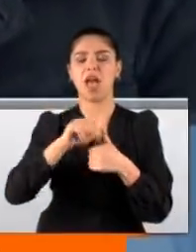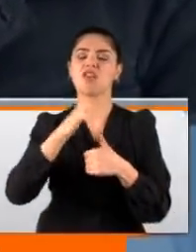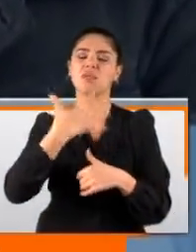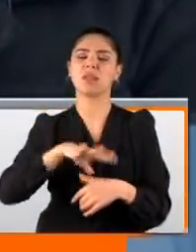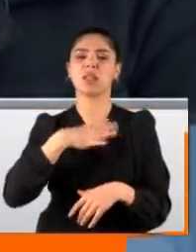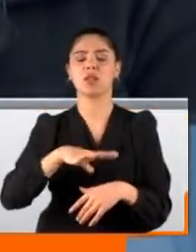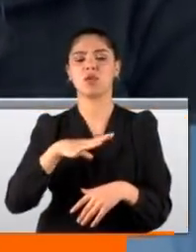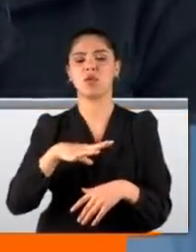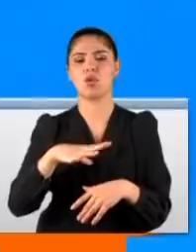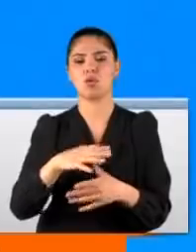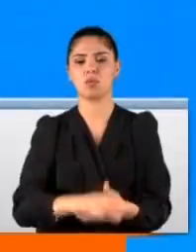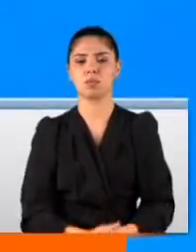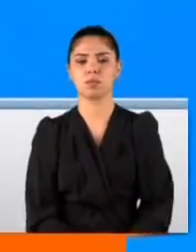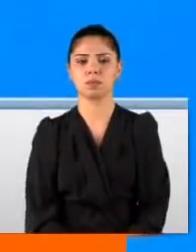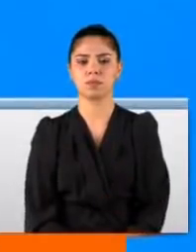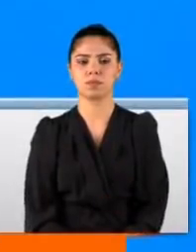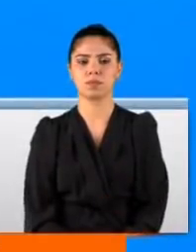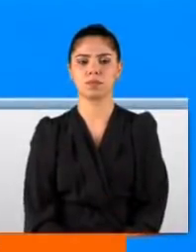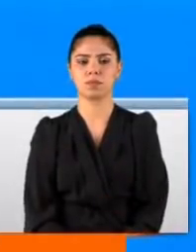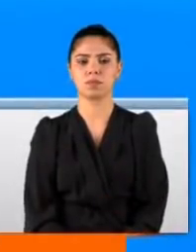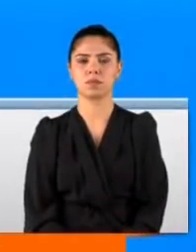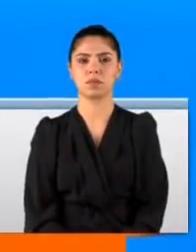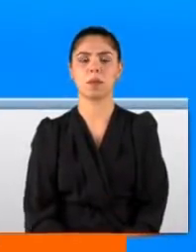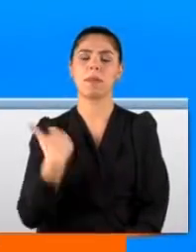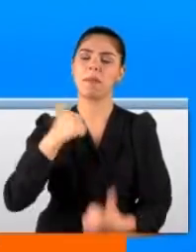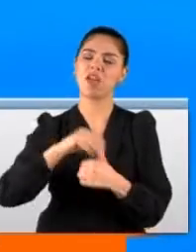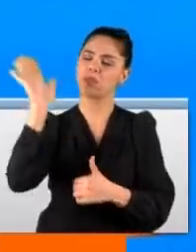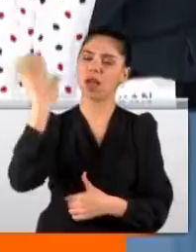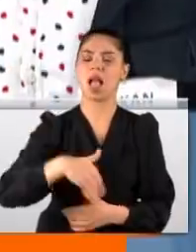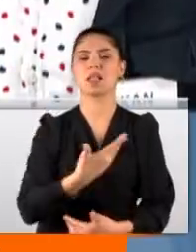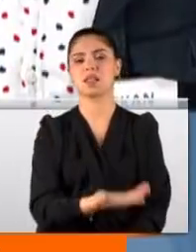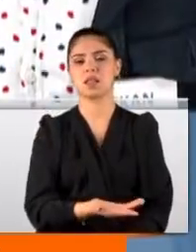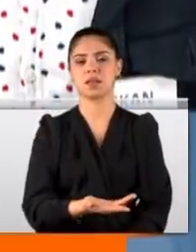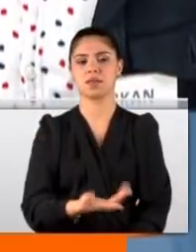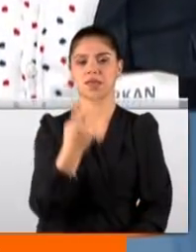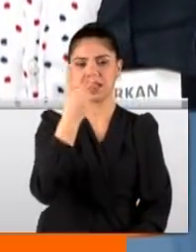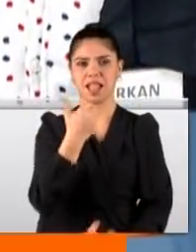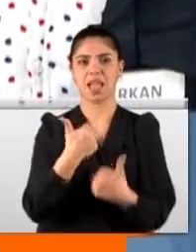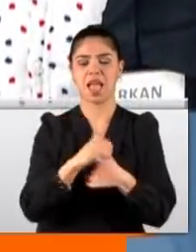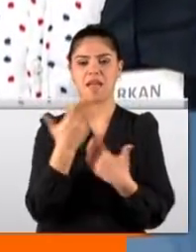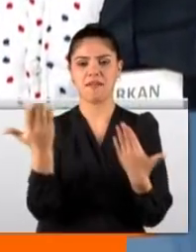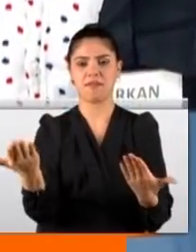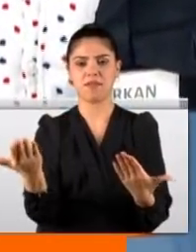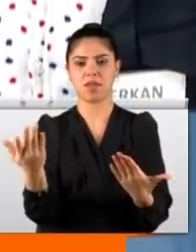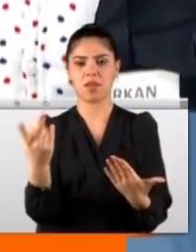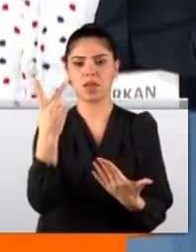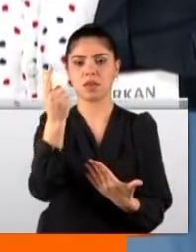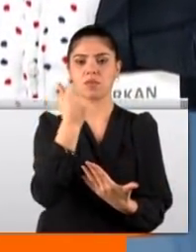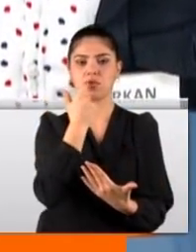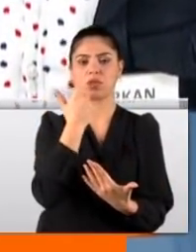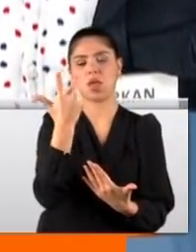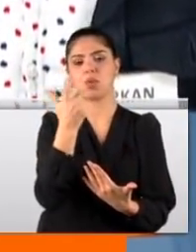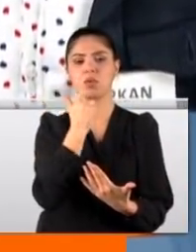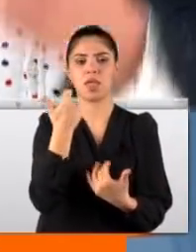Hanım. Kandırdı. Şikayetçim getirsinler benim eşime. Siz şimdi iki yıllık mı evlisiniz? İki, iki buçuk, üç